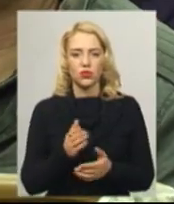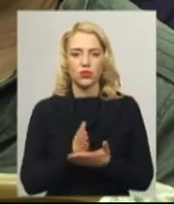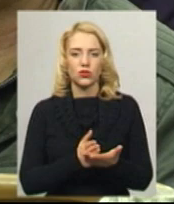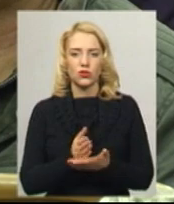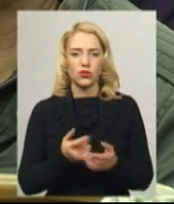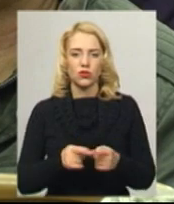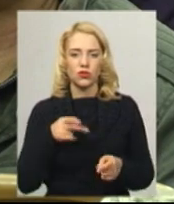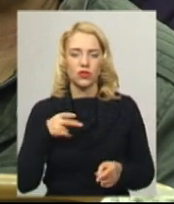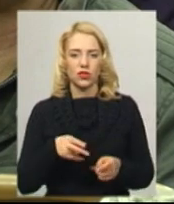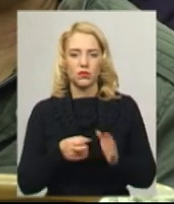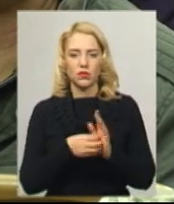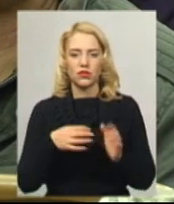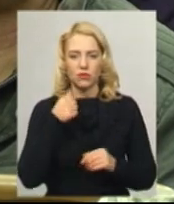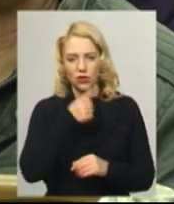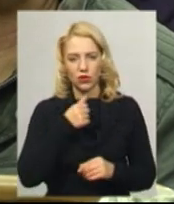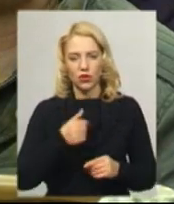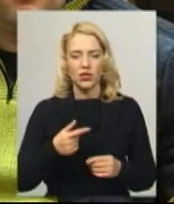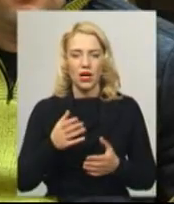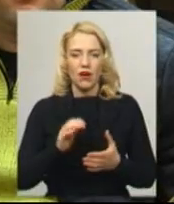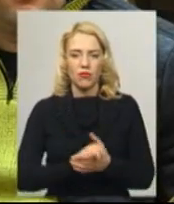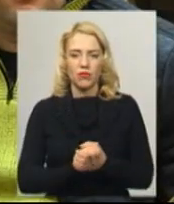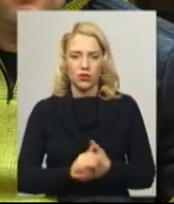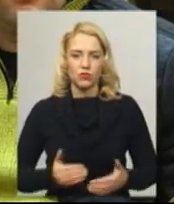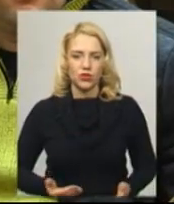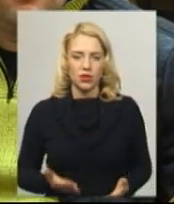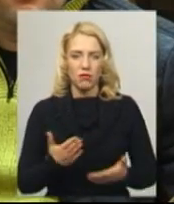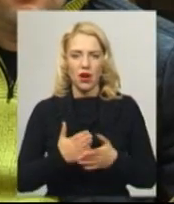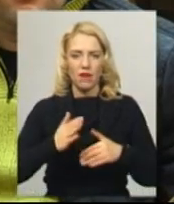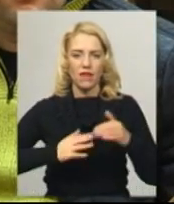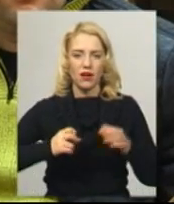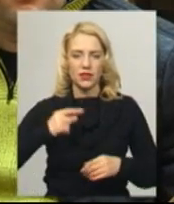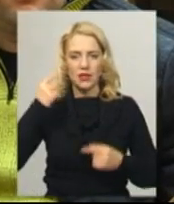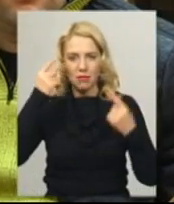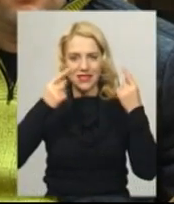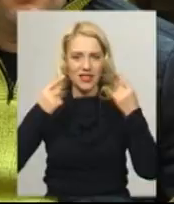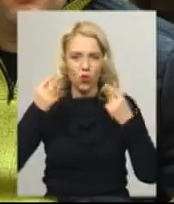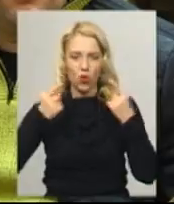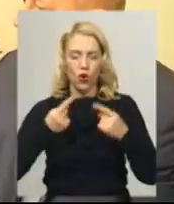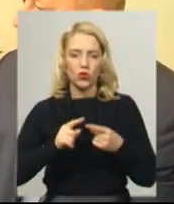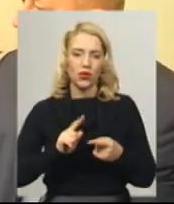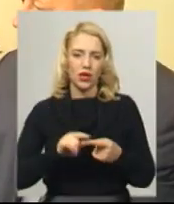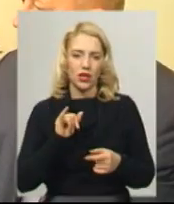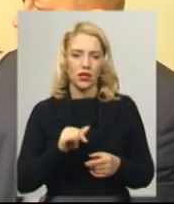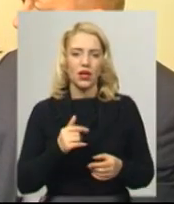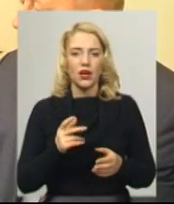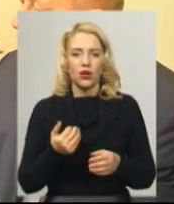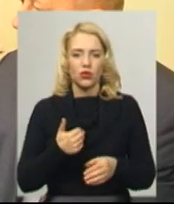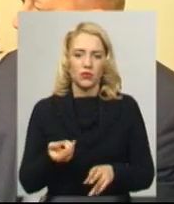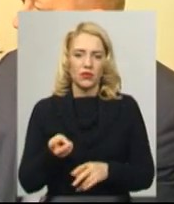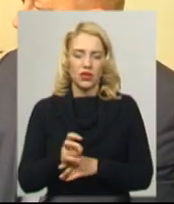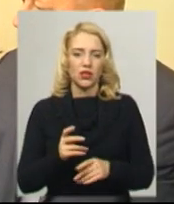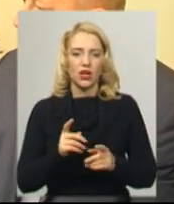2015 року. У мирному житті має фах психолога. Жінка каже, у частині запропонували відвідати курси перепідготовки.